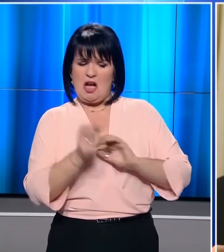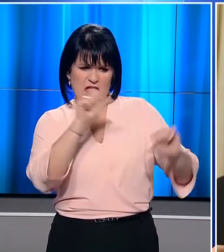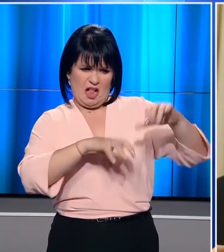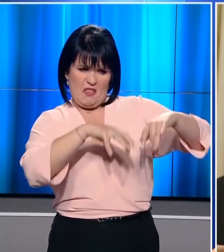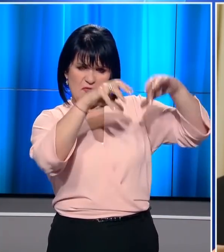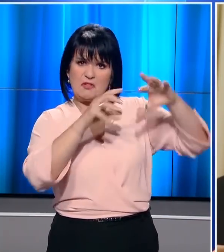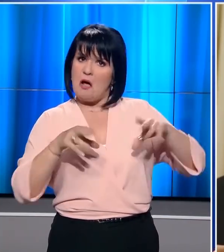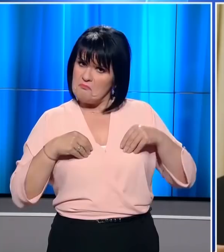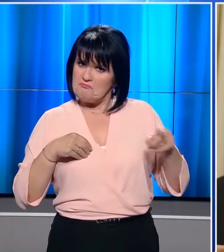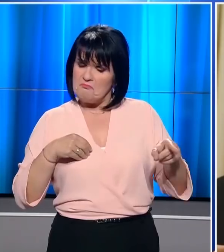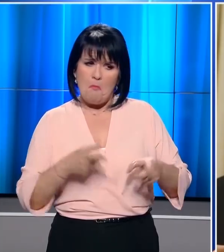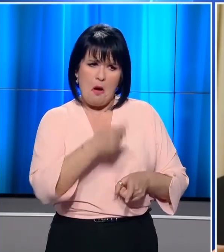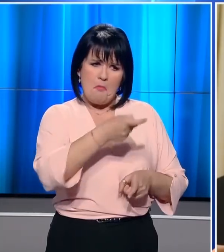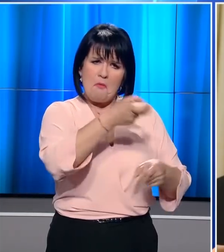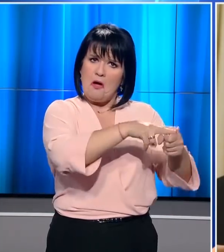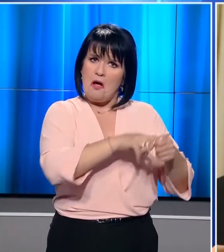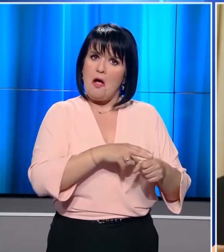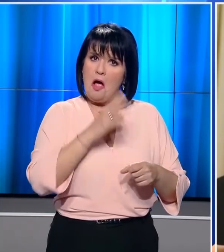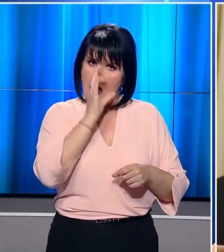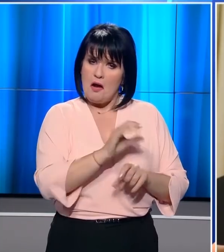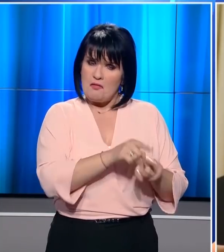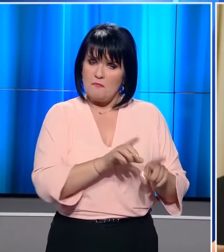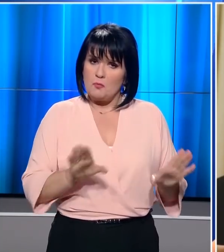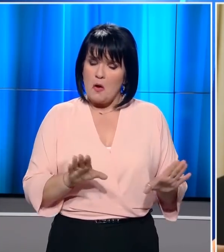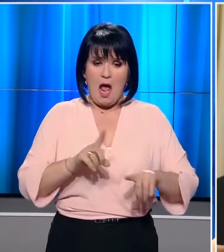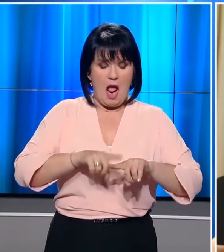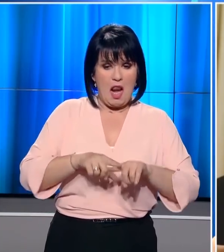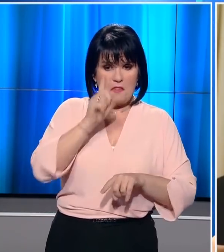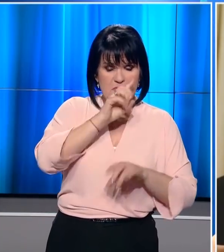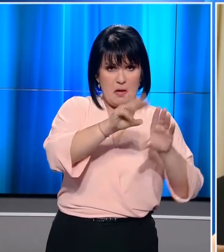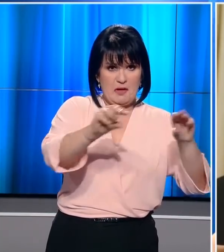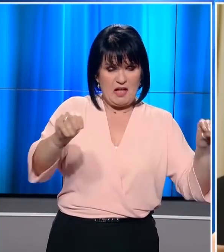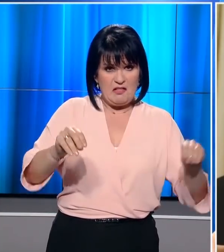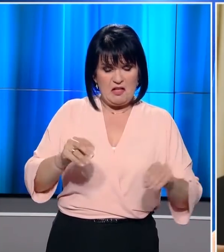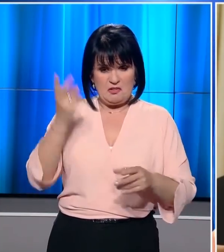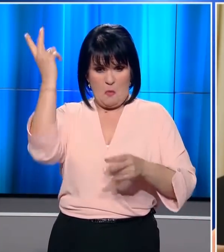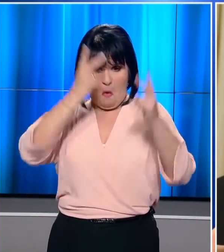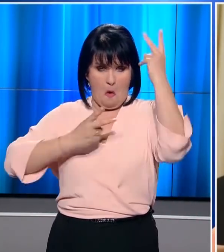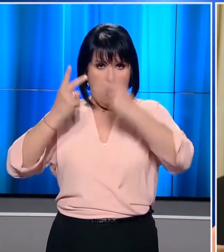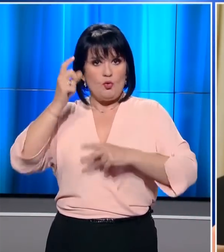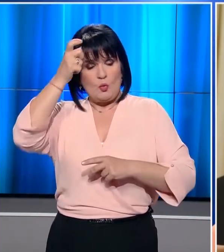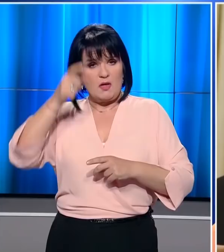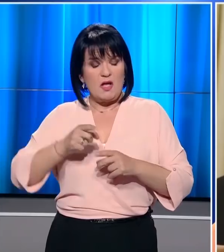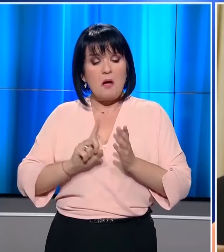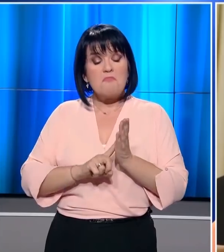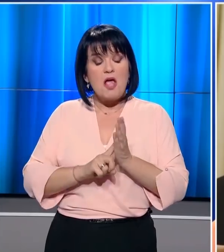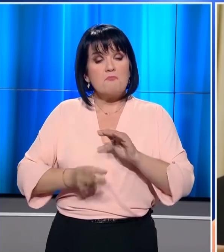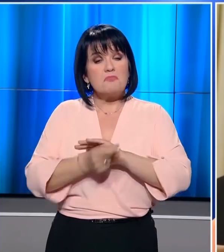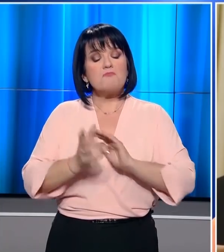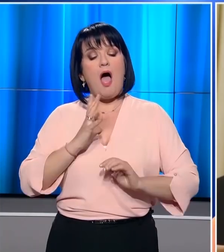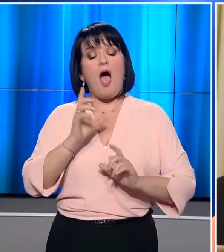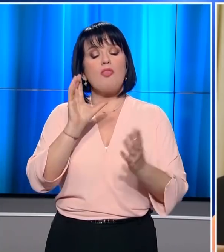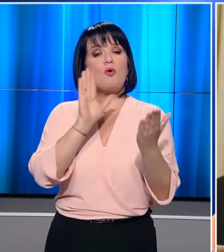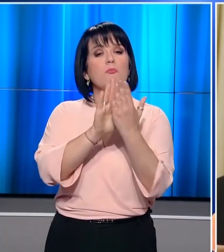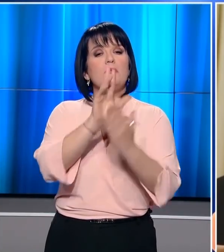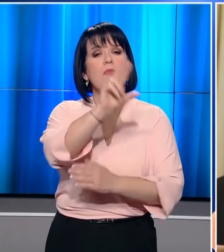Είναι αποδεκτό να πυροβολούν και να τους σκοτώνουν. Στην Ελλάδα, αντί να διαδίδονται ψευδείς ειδήσεις για εμάς, οι μετανάστες θα πρέπει να αντιμετωπίζονται σαν άνθρωποι,